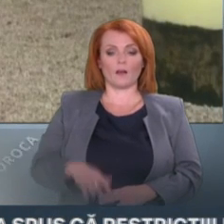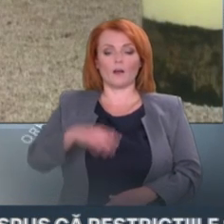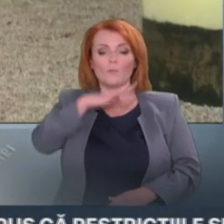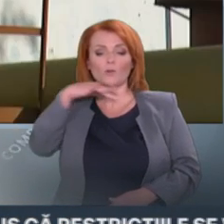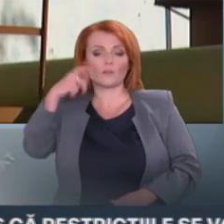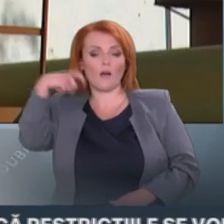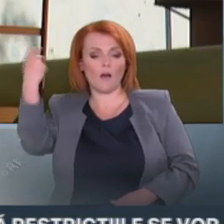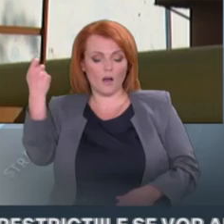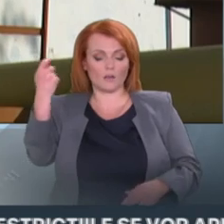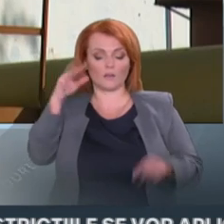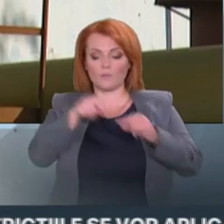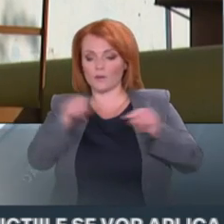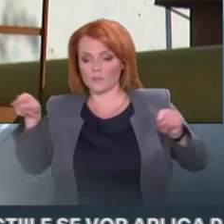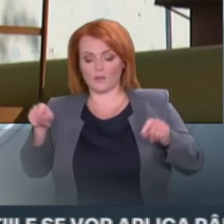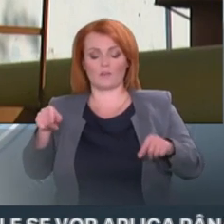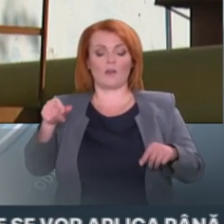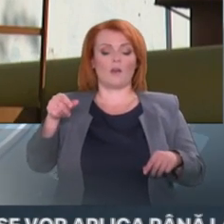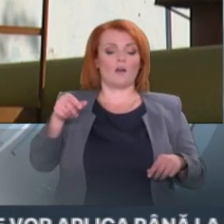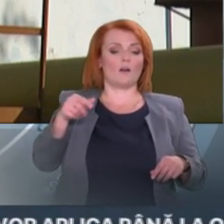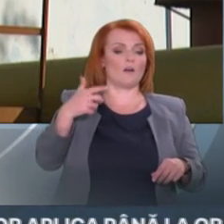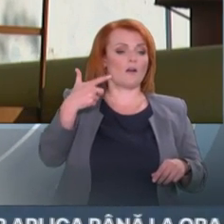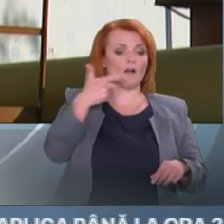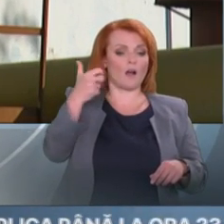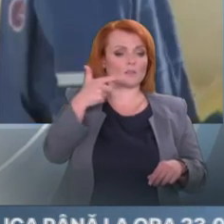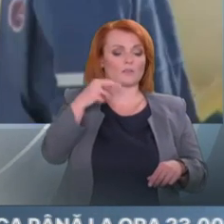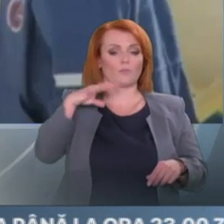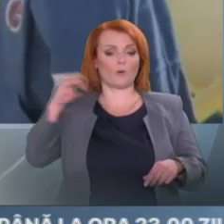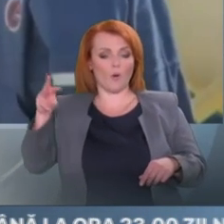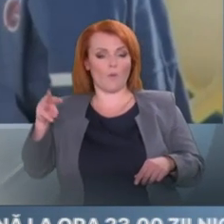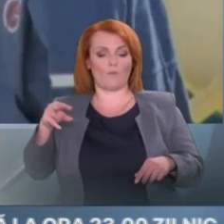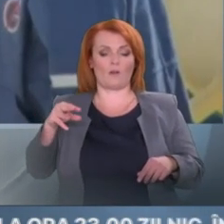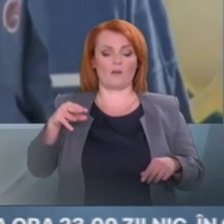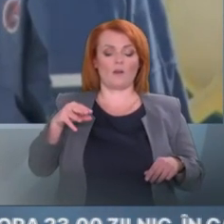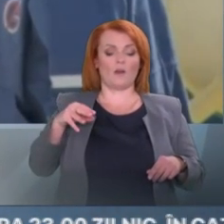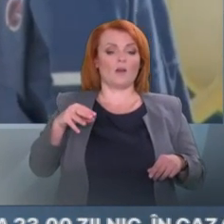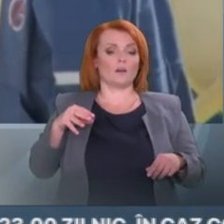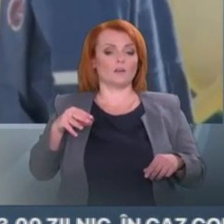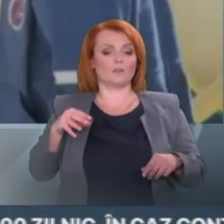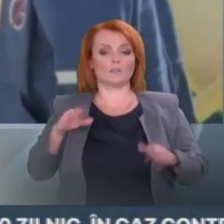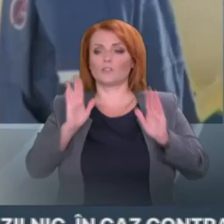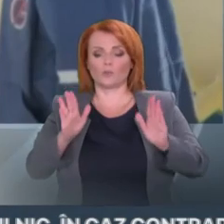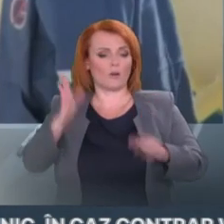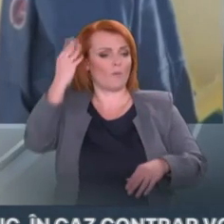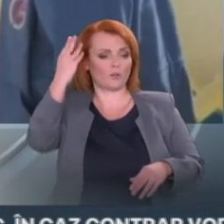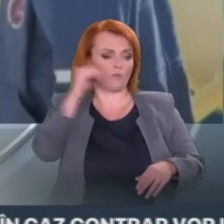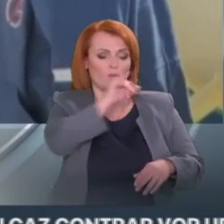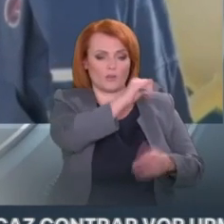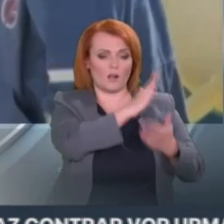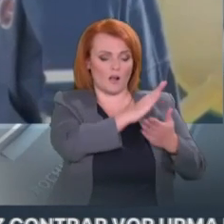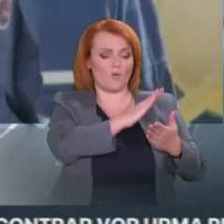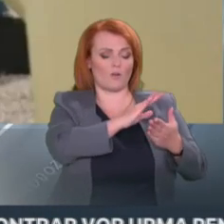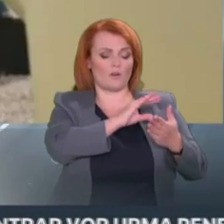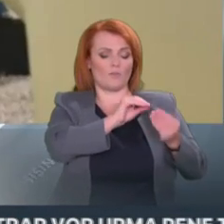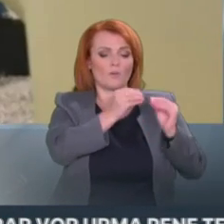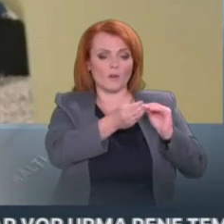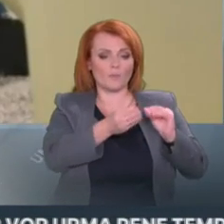de către Gazprom, nu doar în Republica Moldova, dar și în alte țări, în țări în care această companie își desfășoară afacerea,